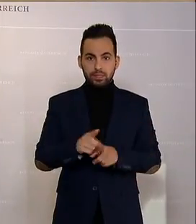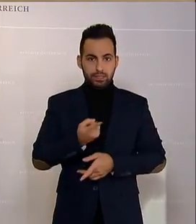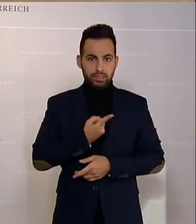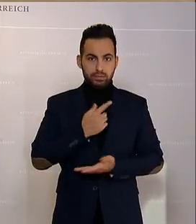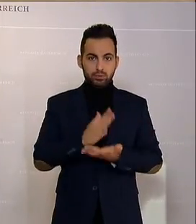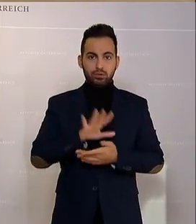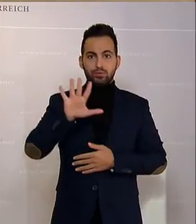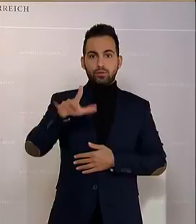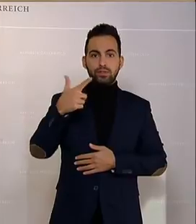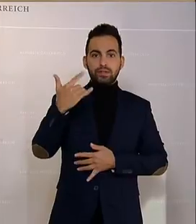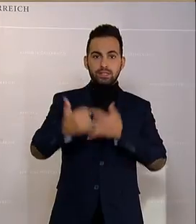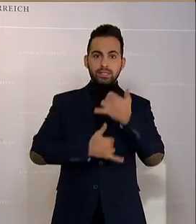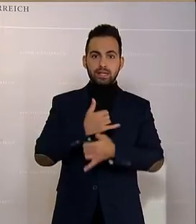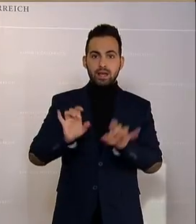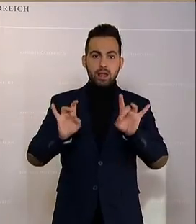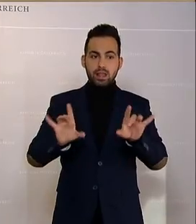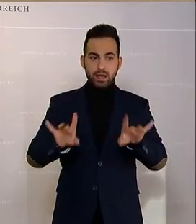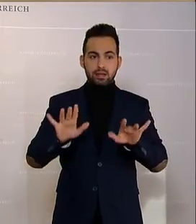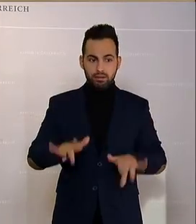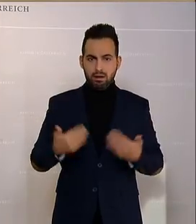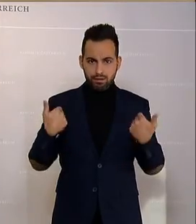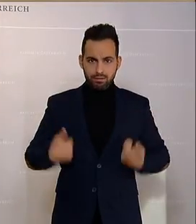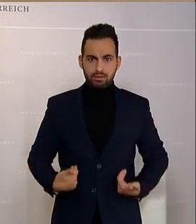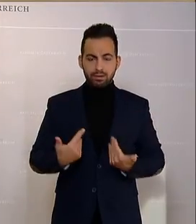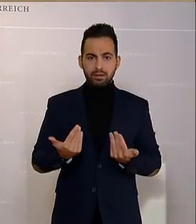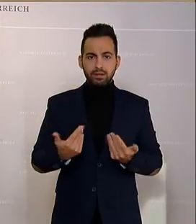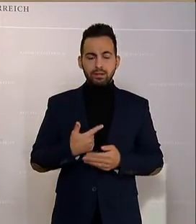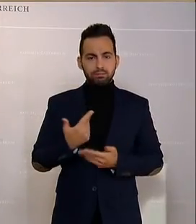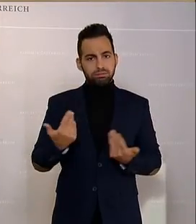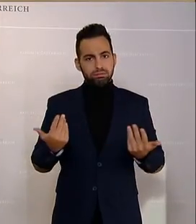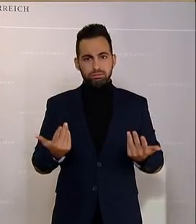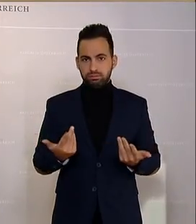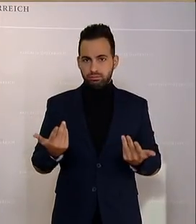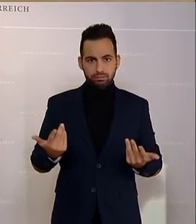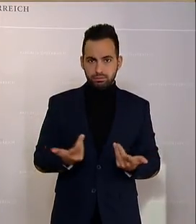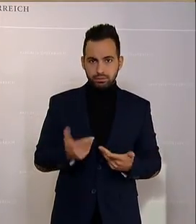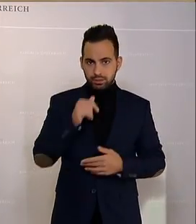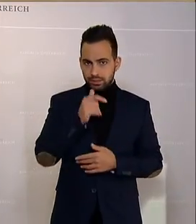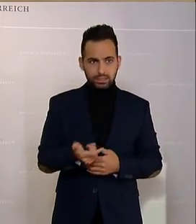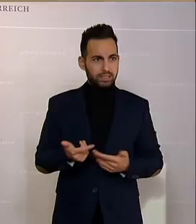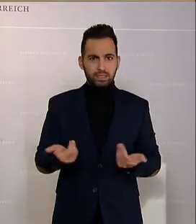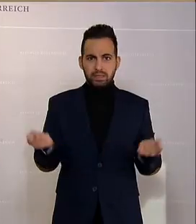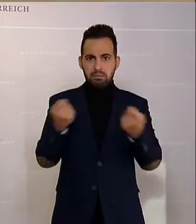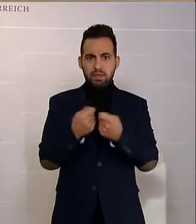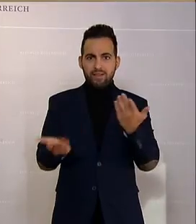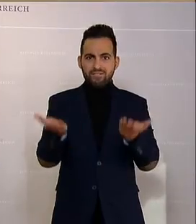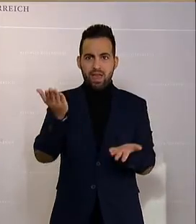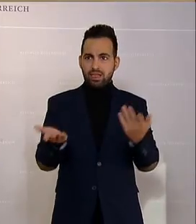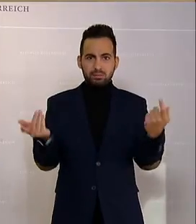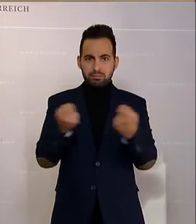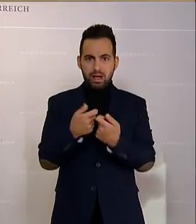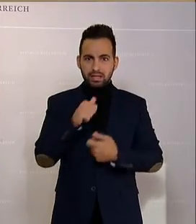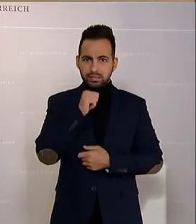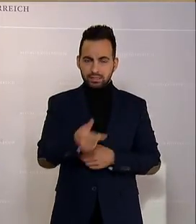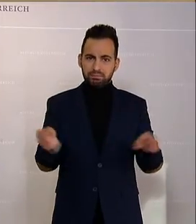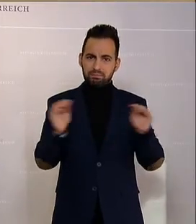25 Jahren als Lehrer in der Tätigkeit. Das ist einfach nicht mehr verhältnismäßig, bei Weitem nicht mehr